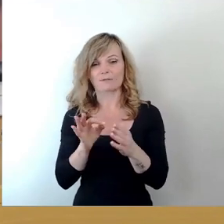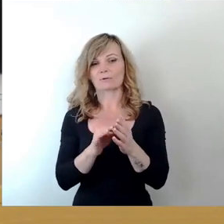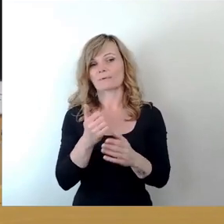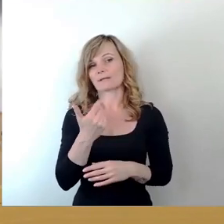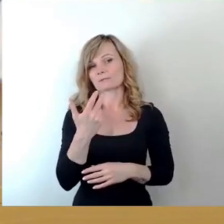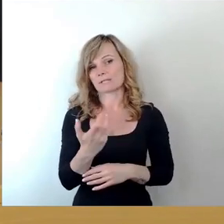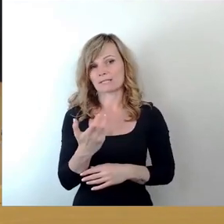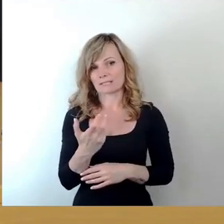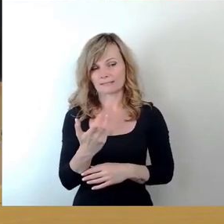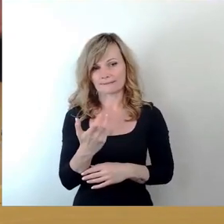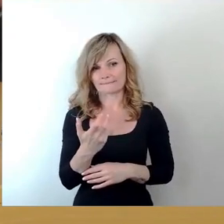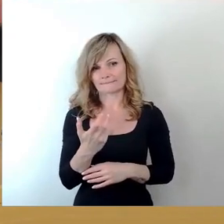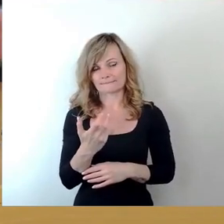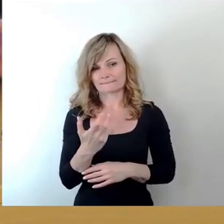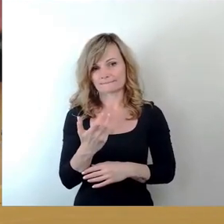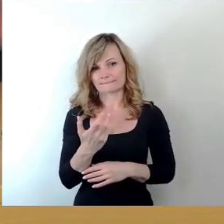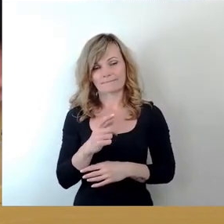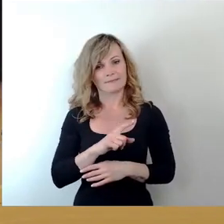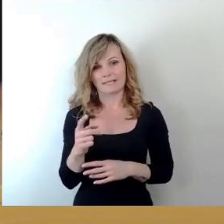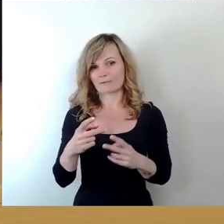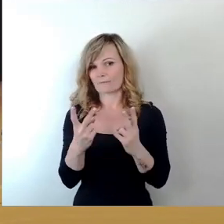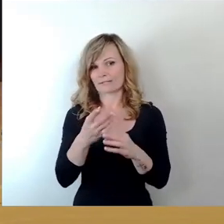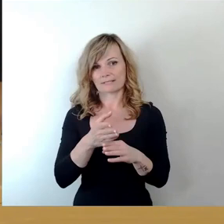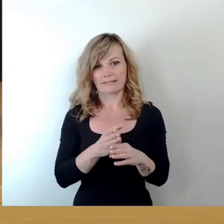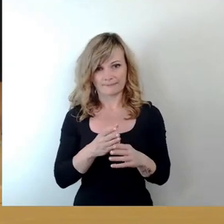im nichtöffentlichen Teil.